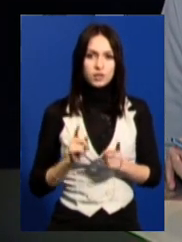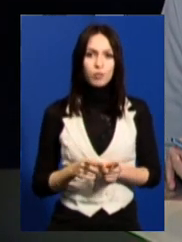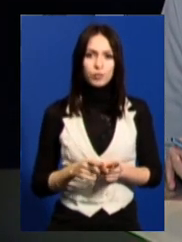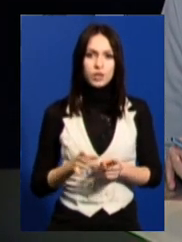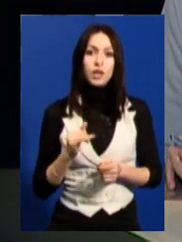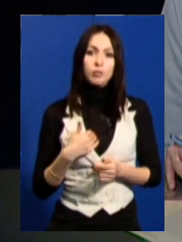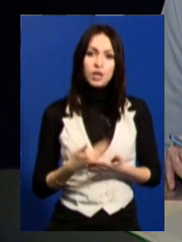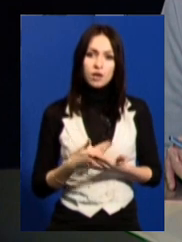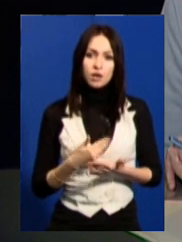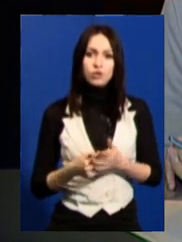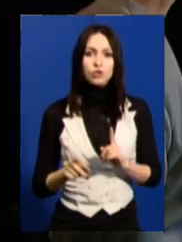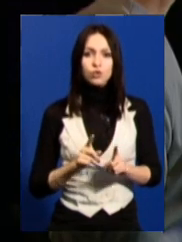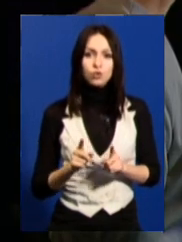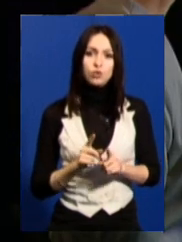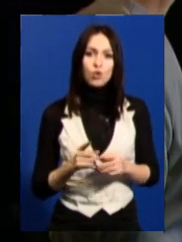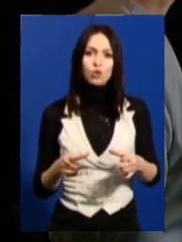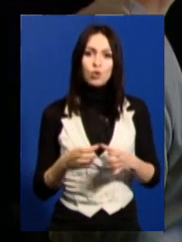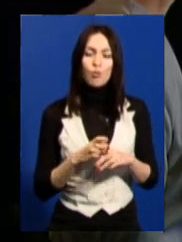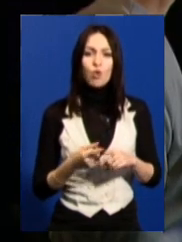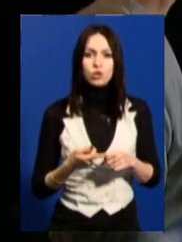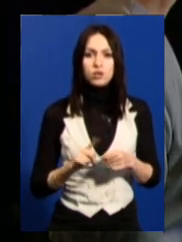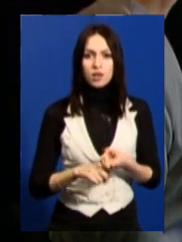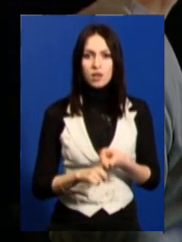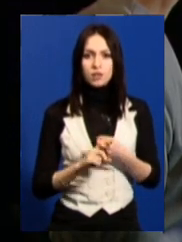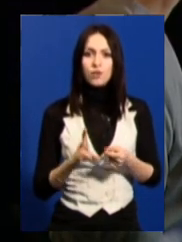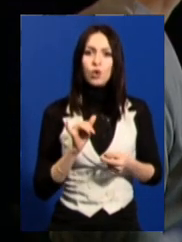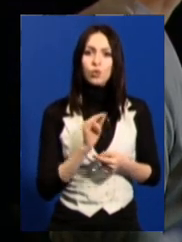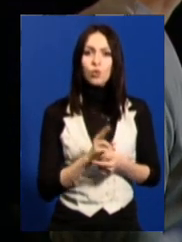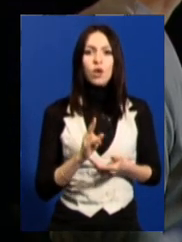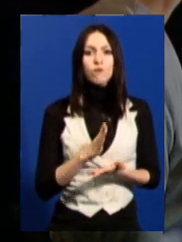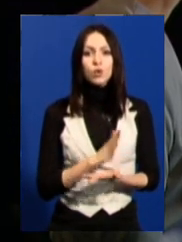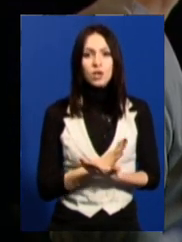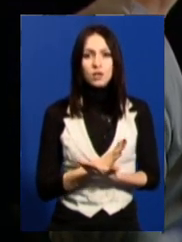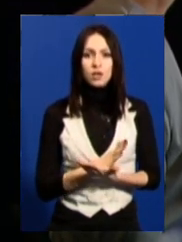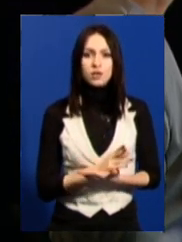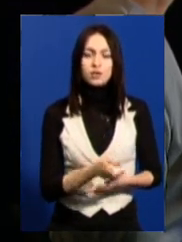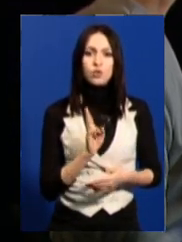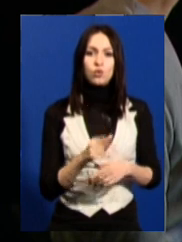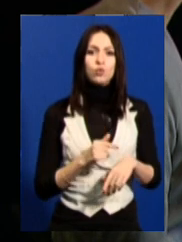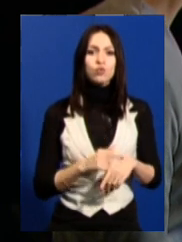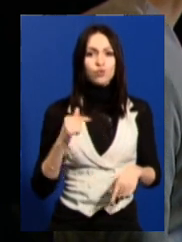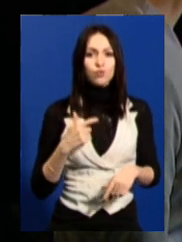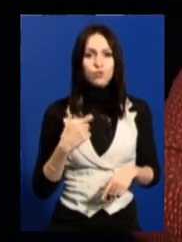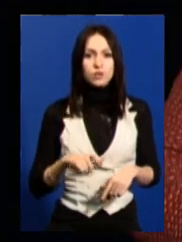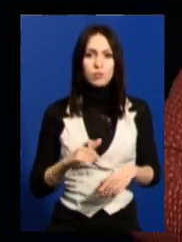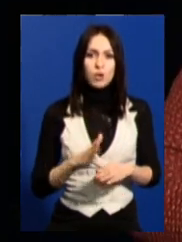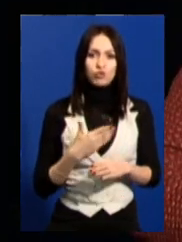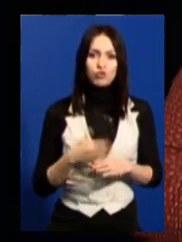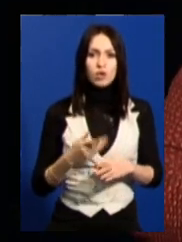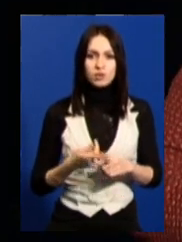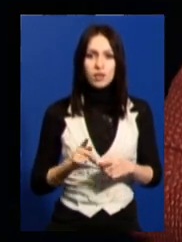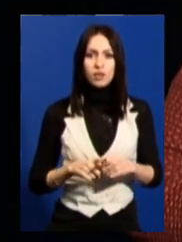І мені здається, що Соборність – це зв'язок. В кого він є, хто відчуває собі частинку